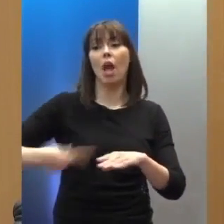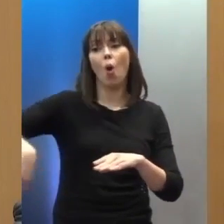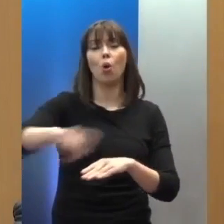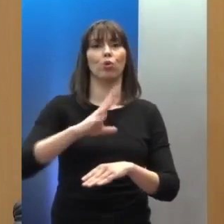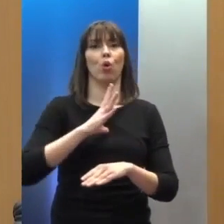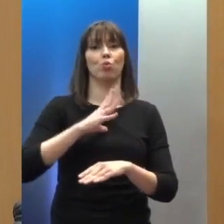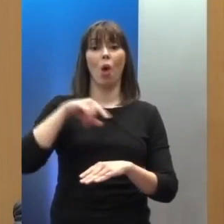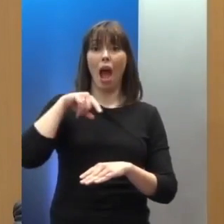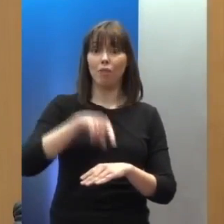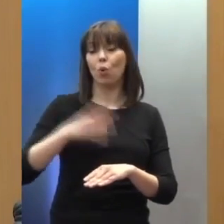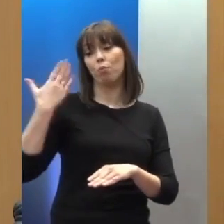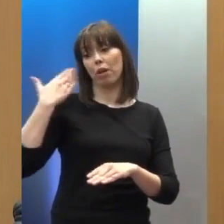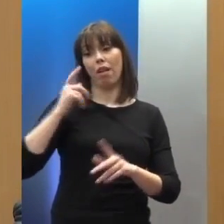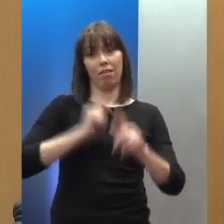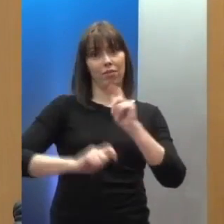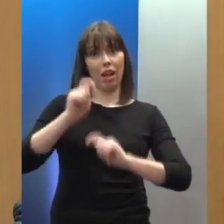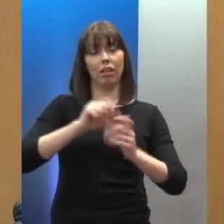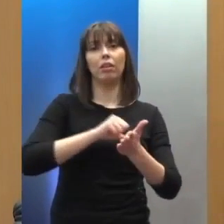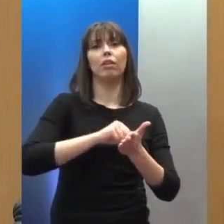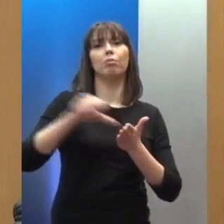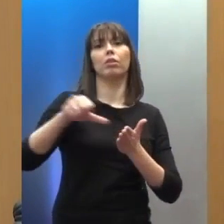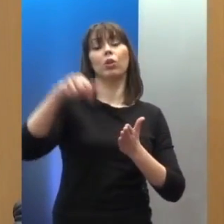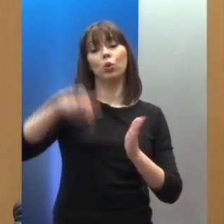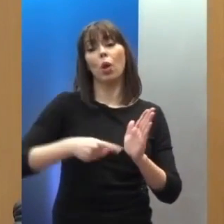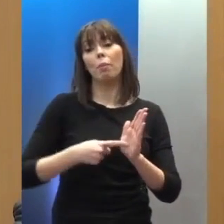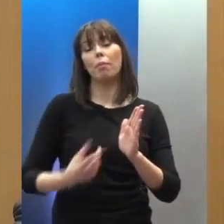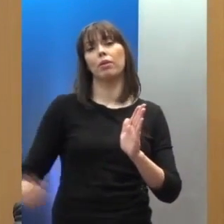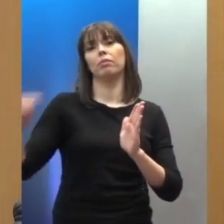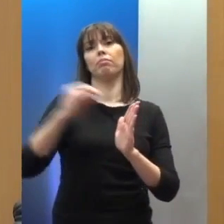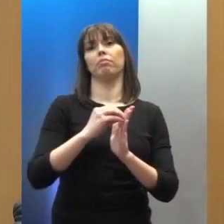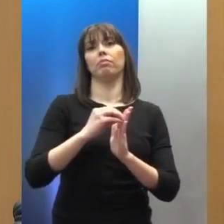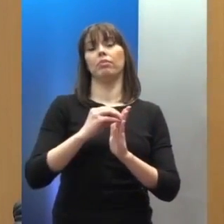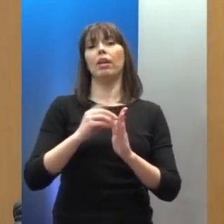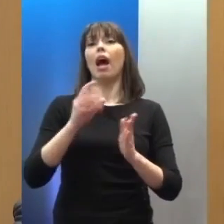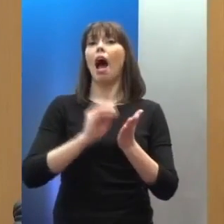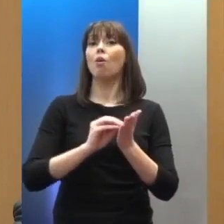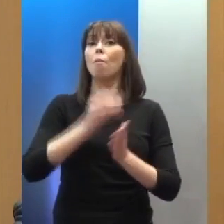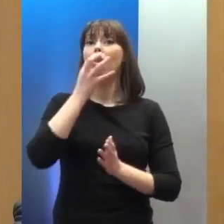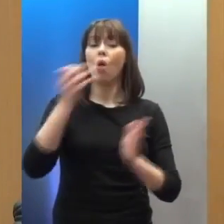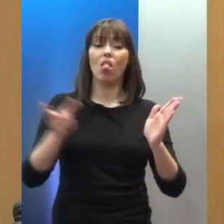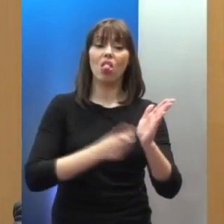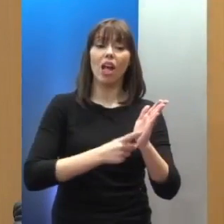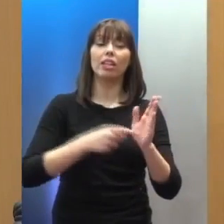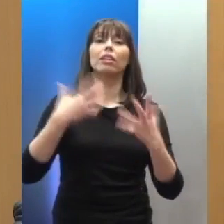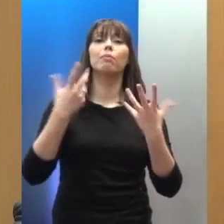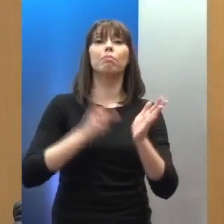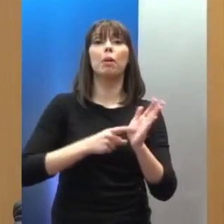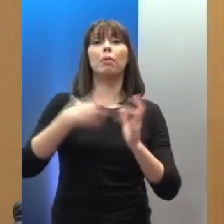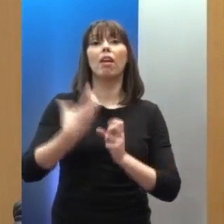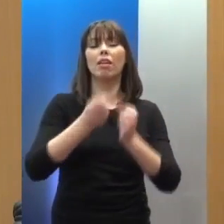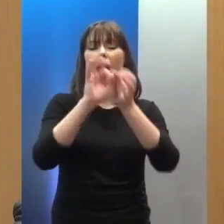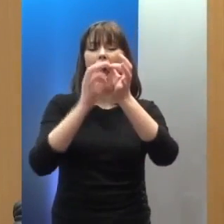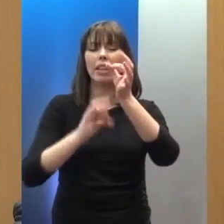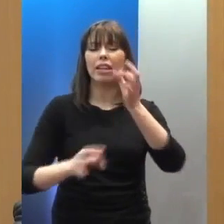τη διαδικασία αναθεώρησής της υπογραμμίζοντας ότι διατάξεις θα πρέπει να έχουν πιο αναλυτικό και δεσμευτικό χαρακτήρα